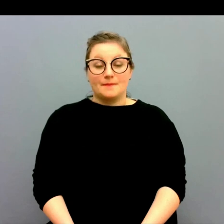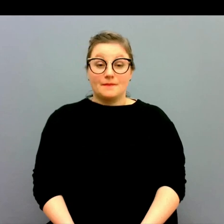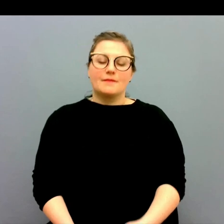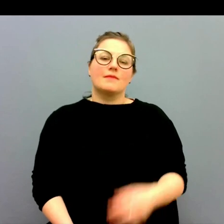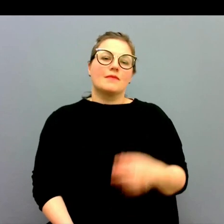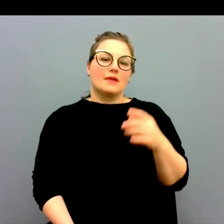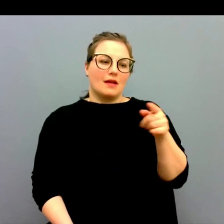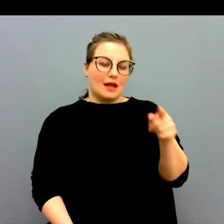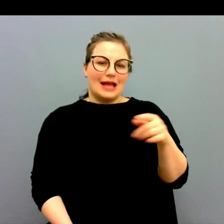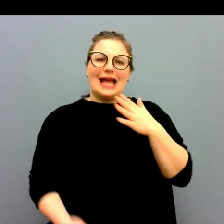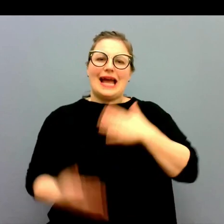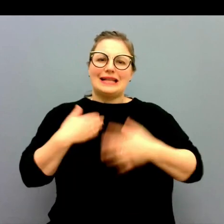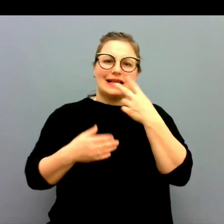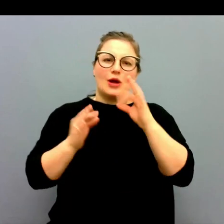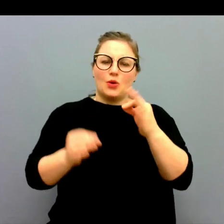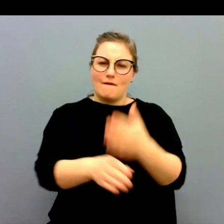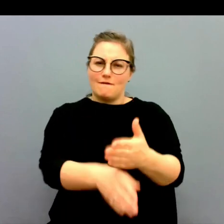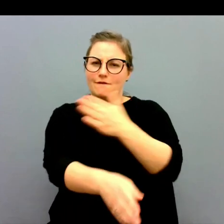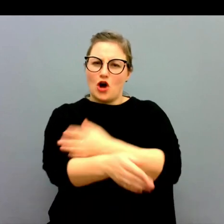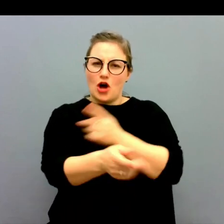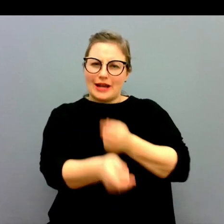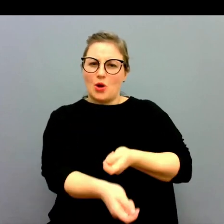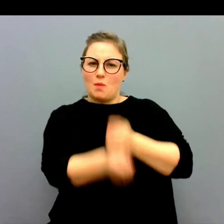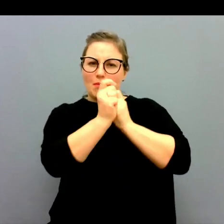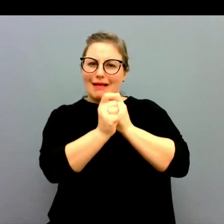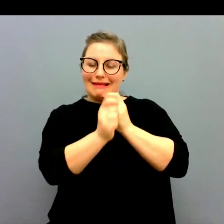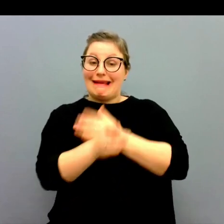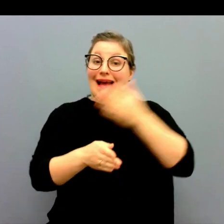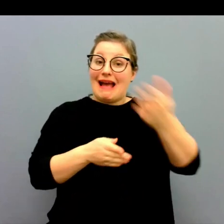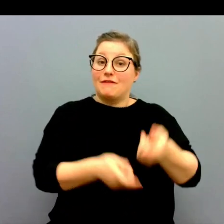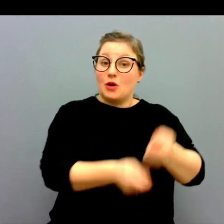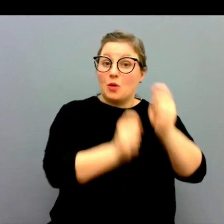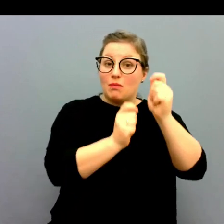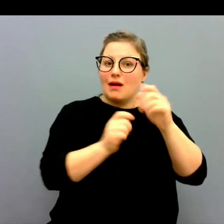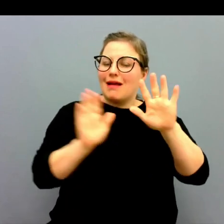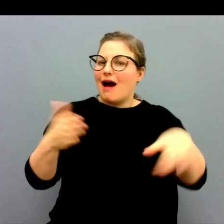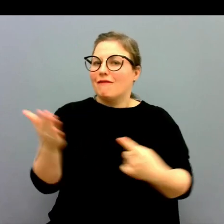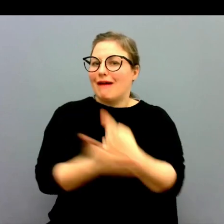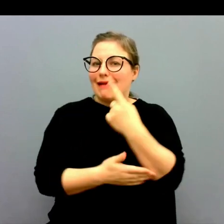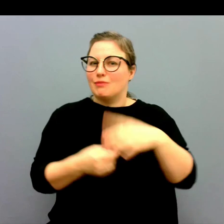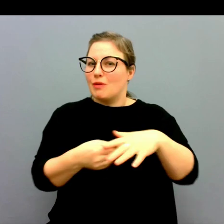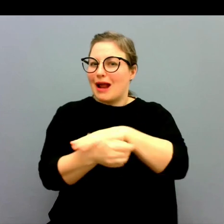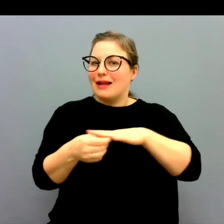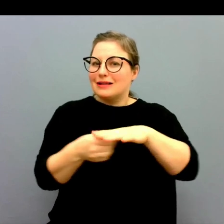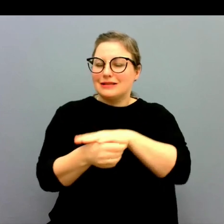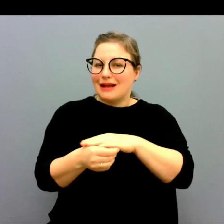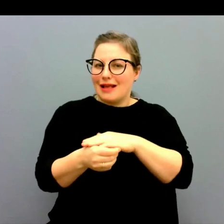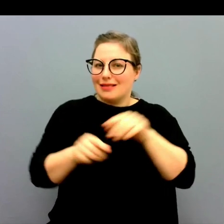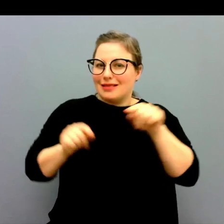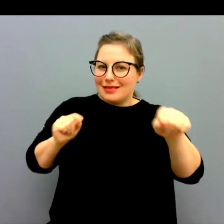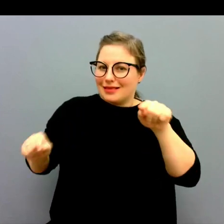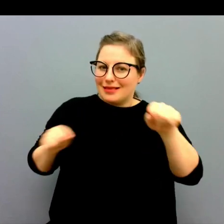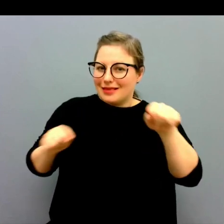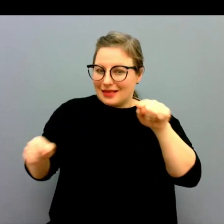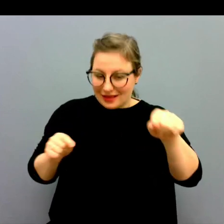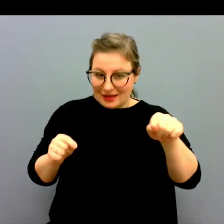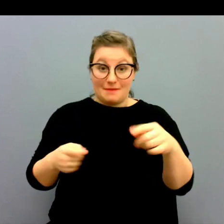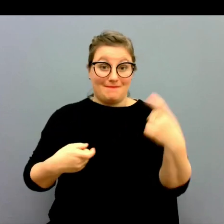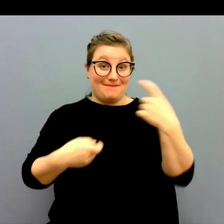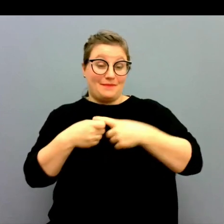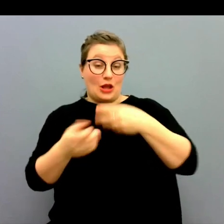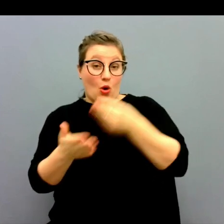Jag tycker det är intressant att se hur det såg ut innan upphandlingar respektive efter. Vad har hänt med branschen i stort efter det?